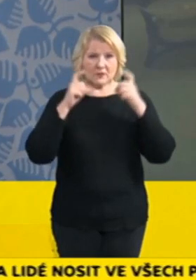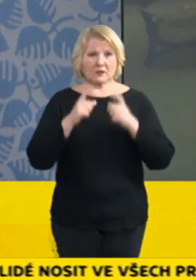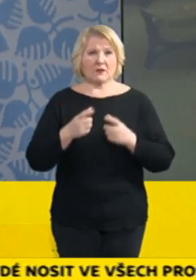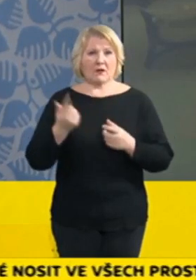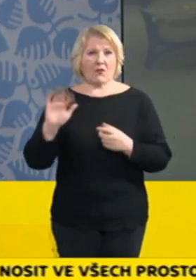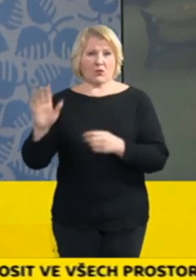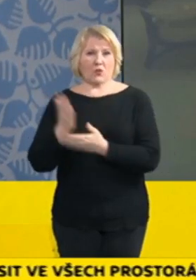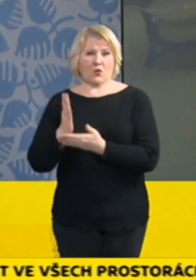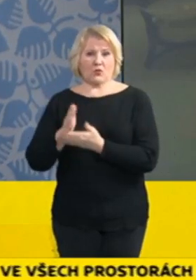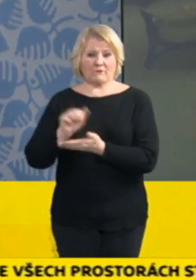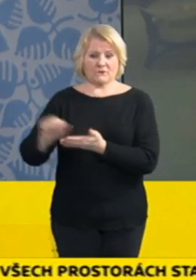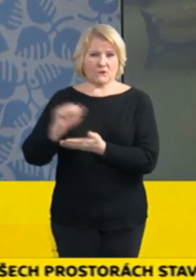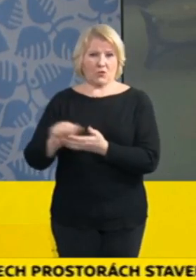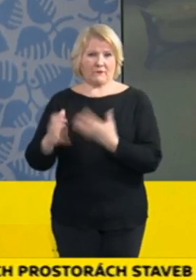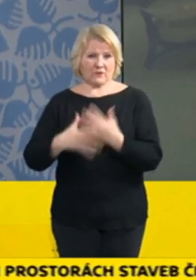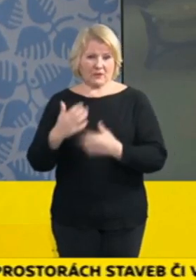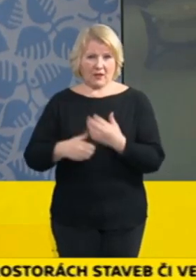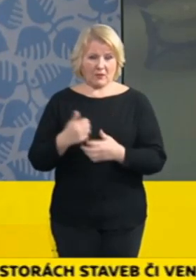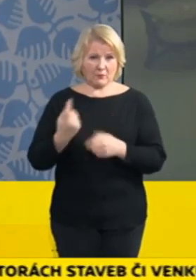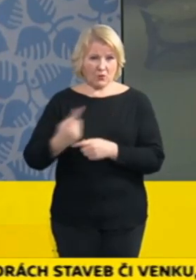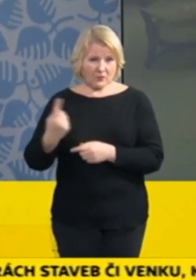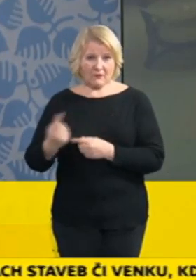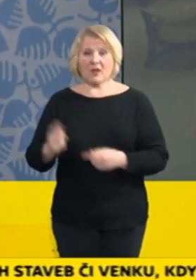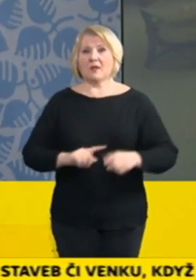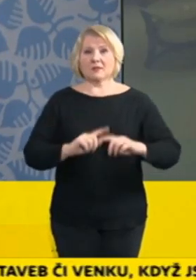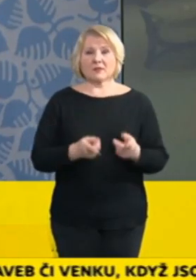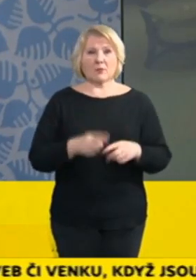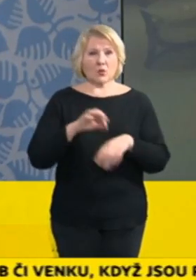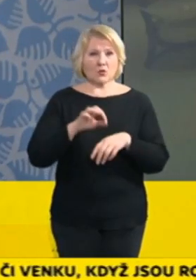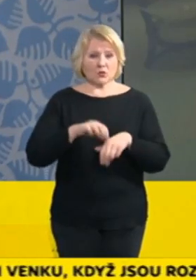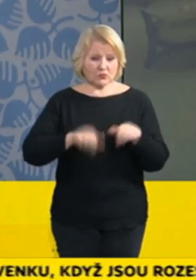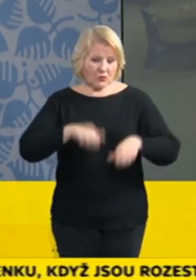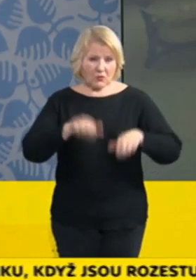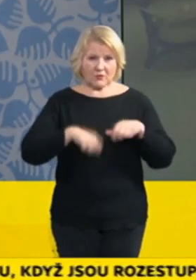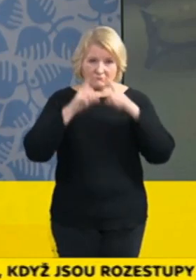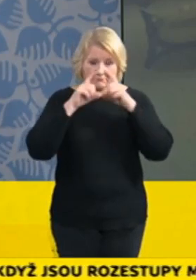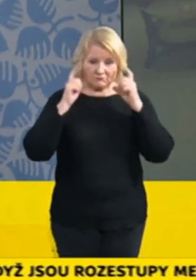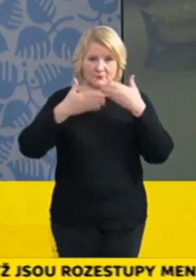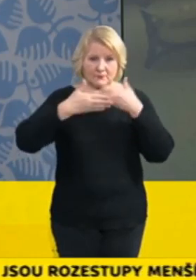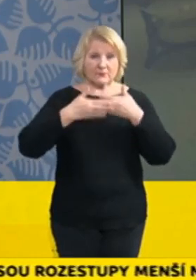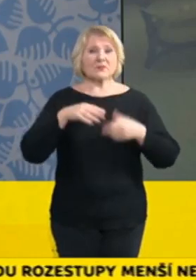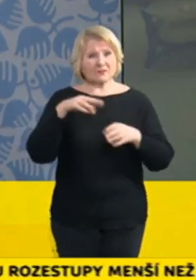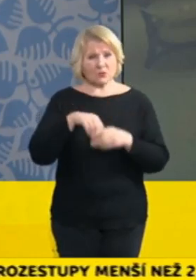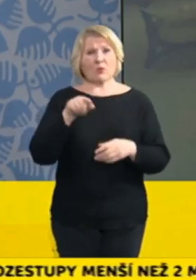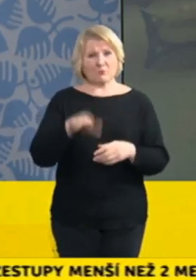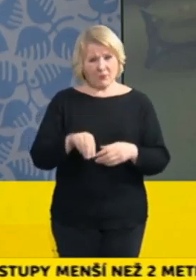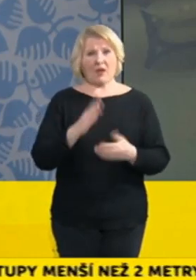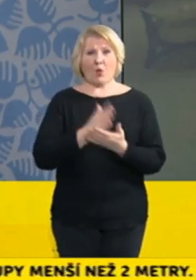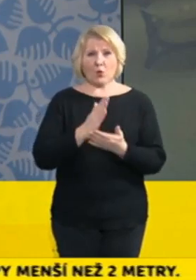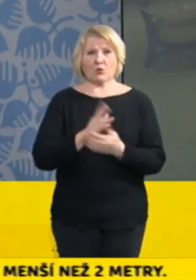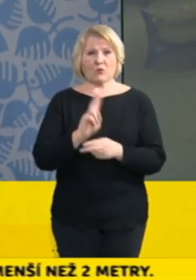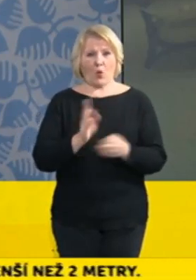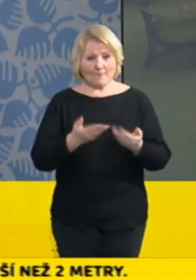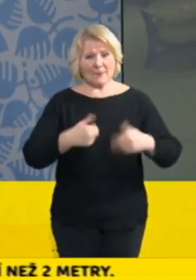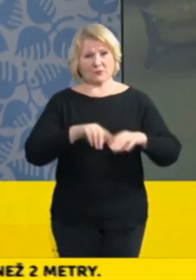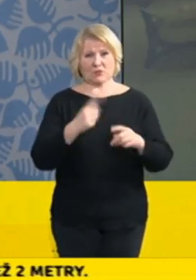minimálně chirurgickou roušku. Ten popis je přesně v tom opatření uveden.